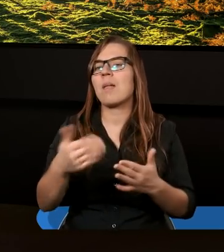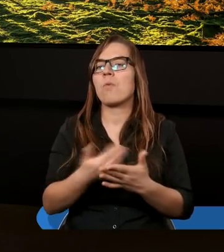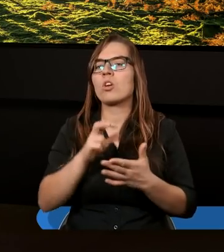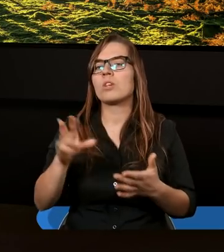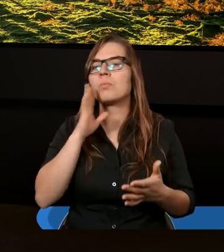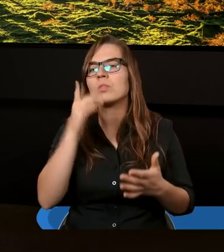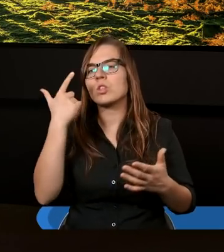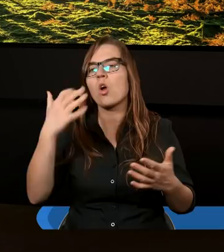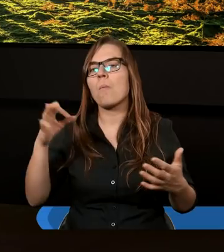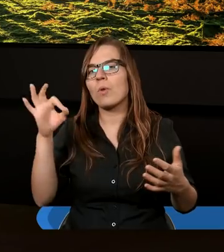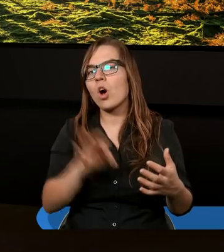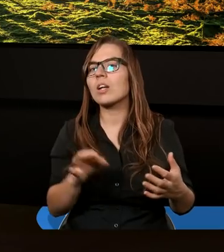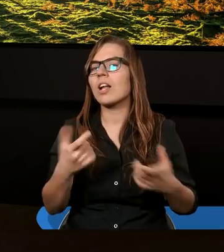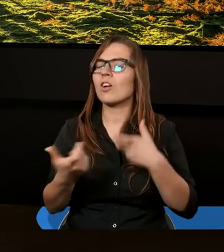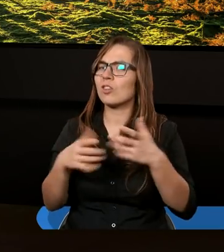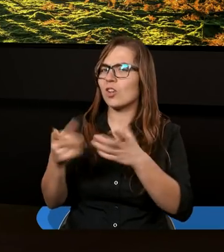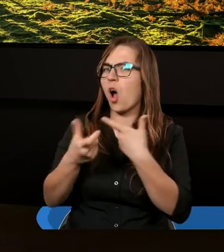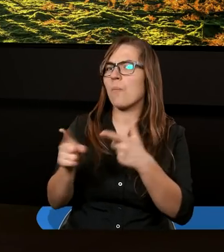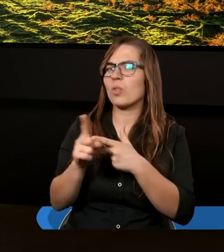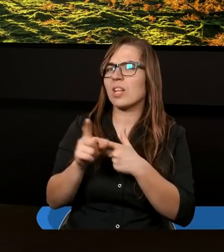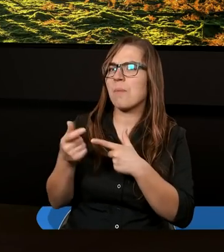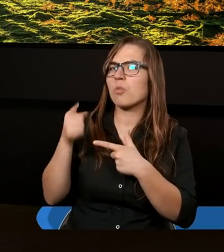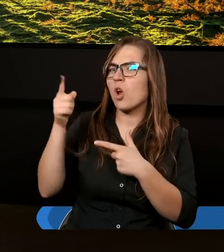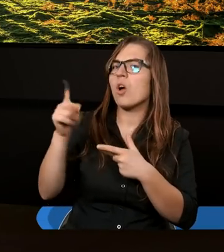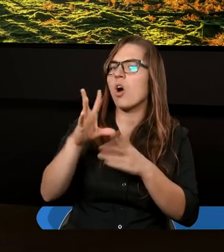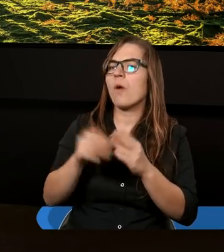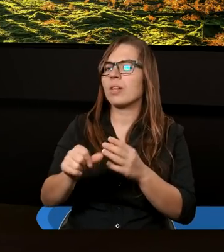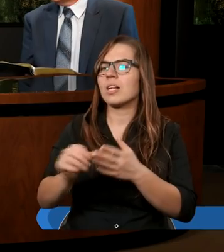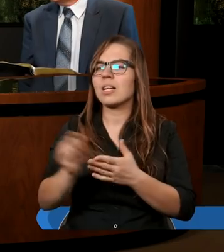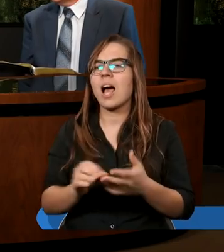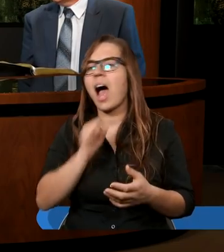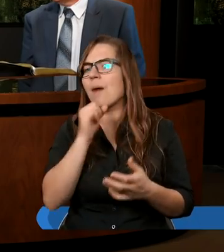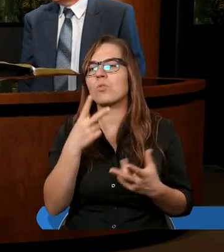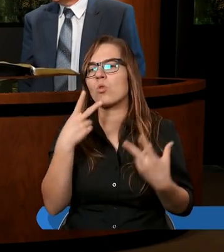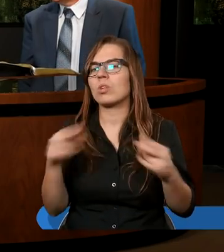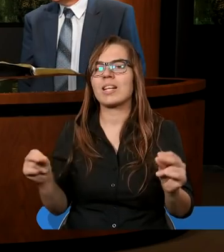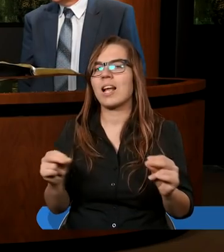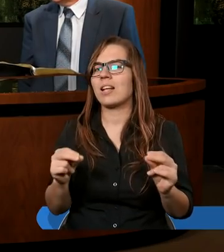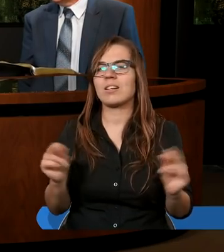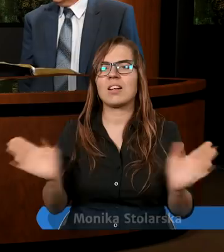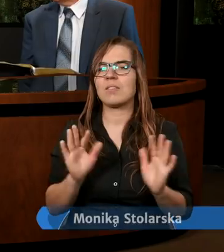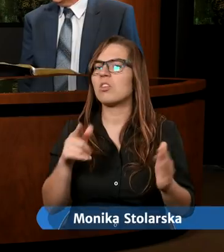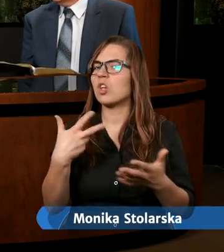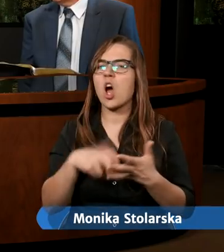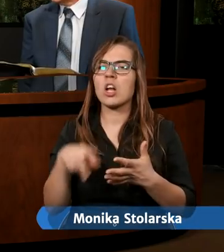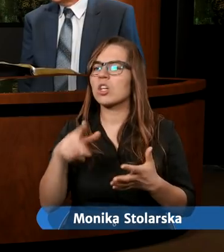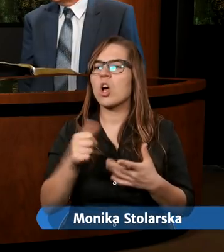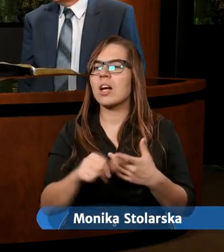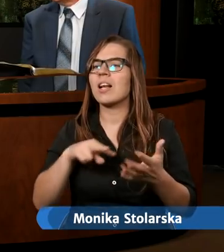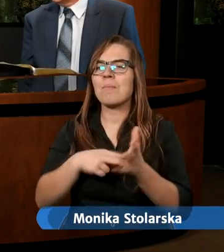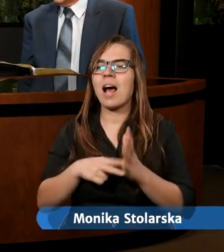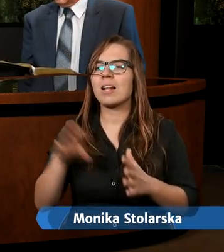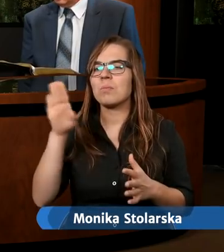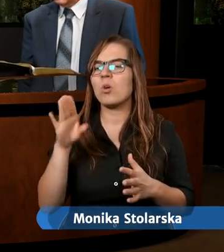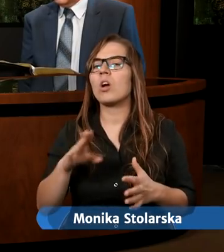model i jakby w stu procentach robić dokładnie to samo, o czym tutaj jest napisane? Absolutnie nie. To nie jest planem Bożym.